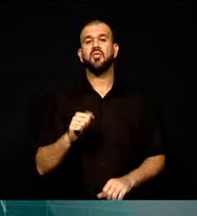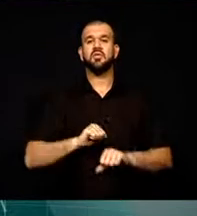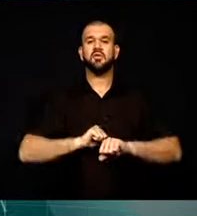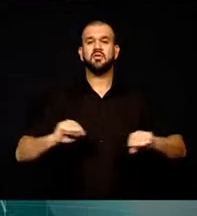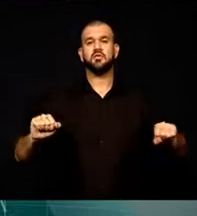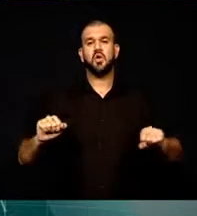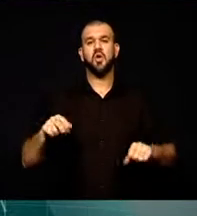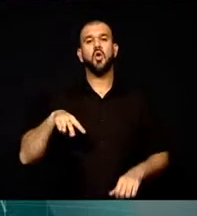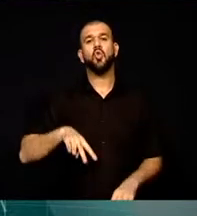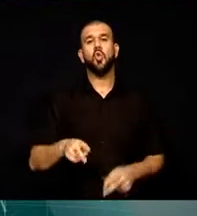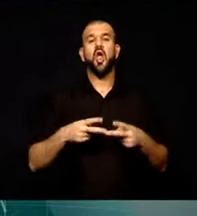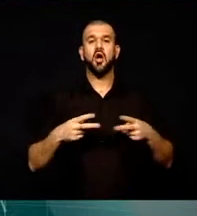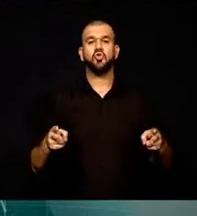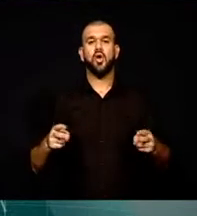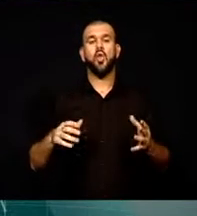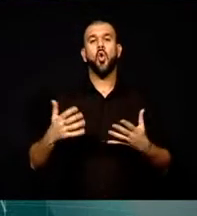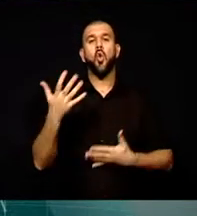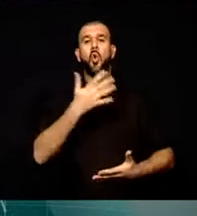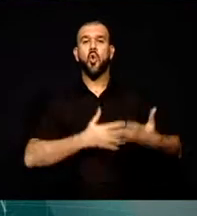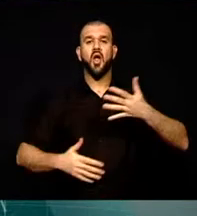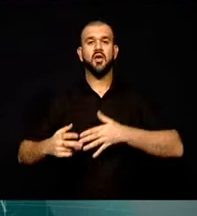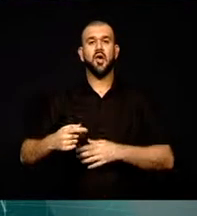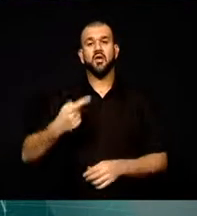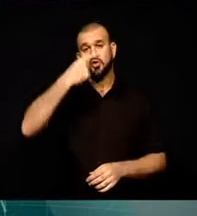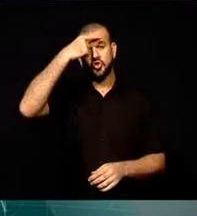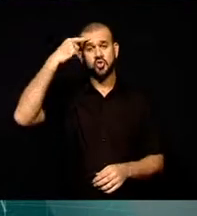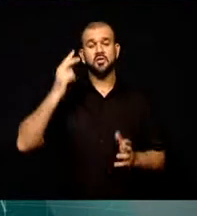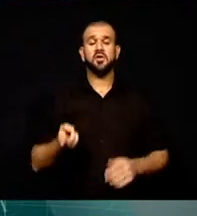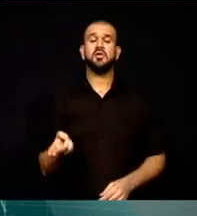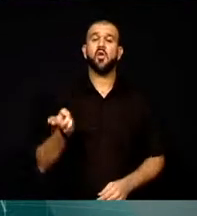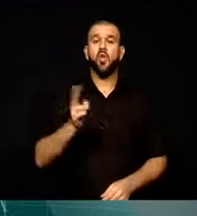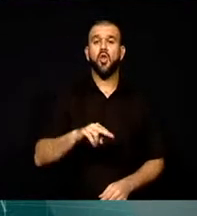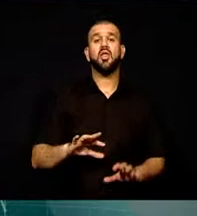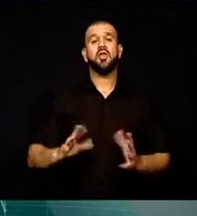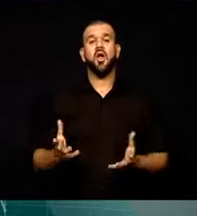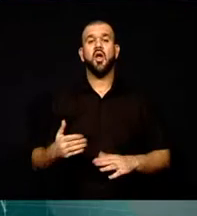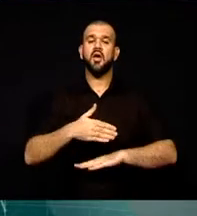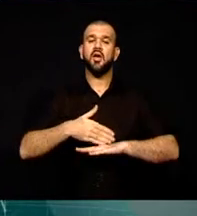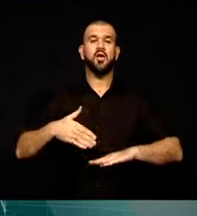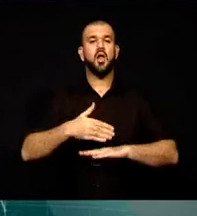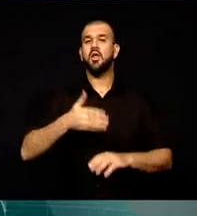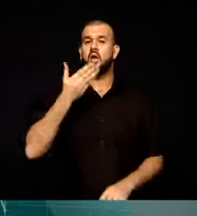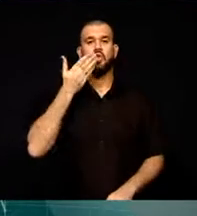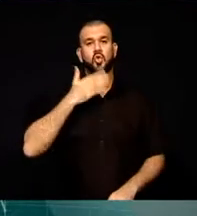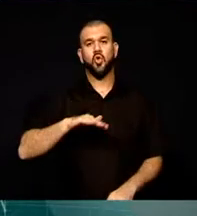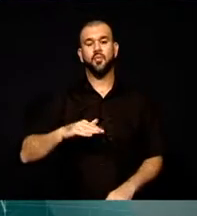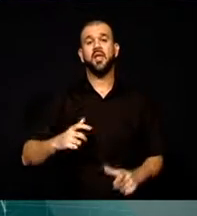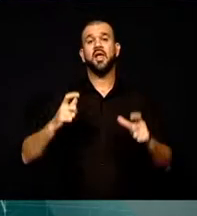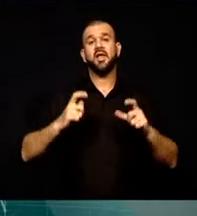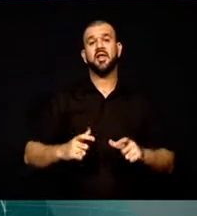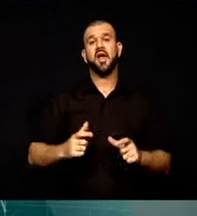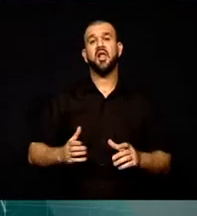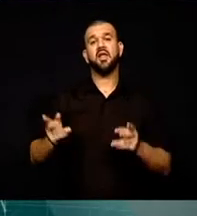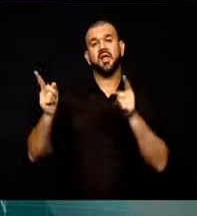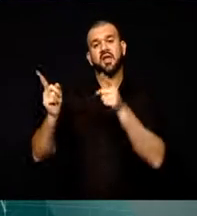Maddi hasara yol açan olayda şans eseri ölen ya da yaralanan yok. Yerel